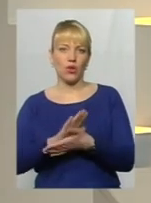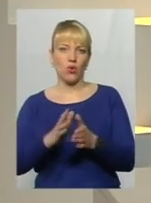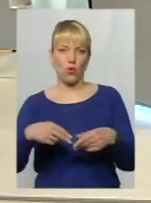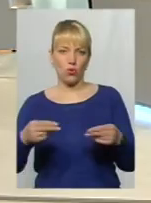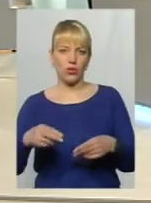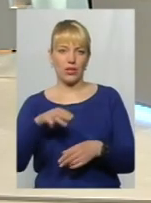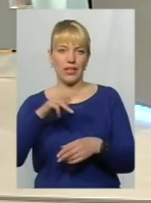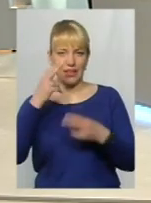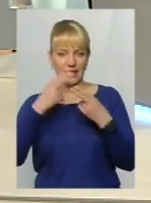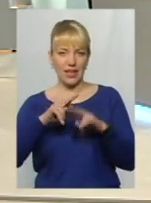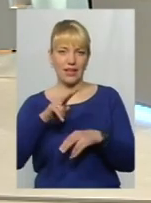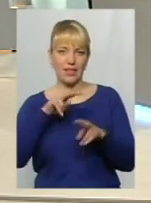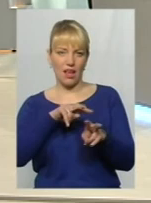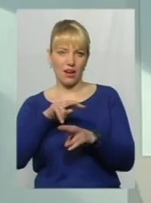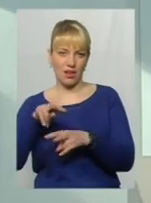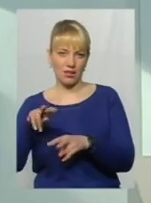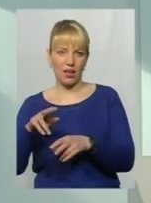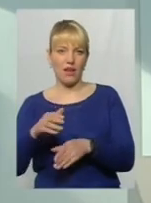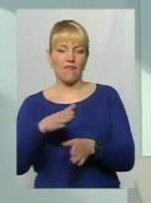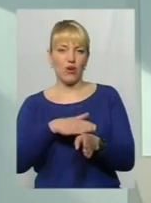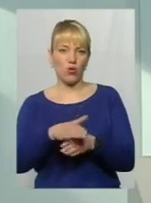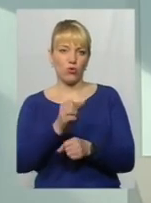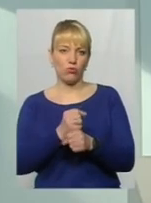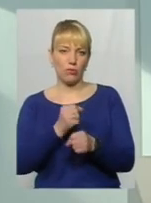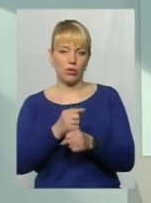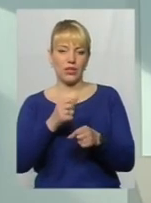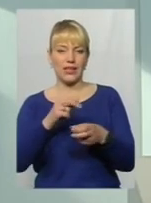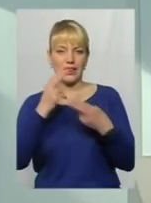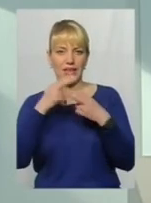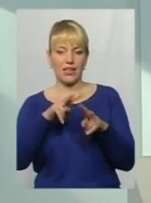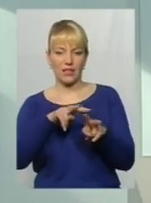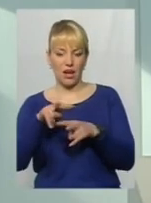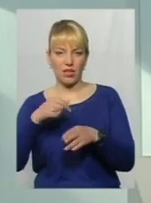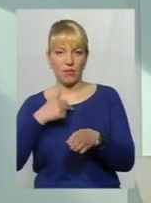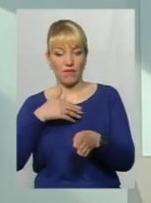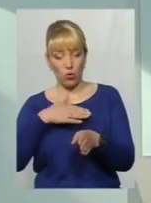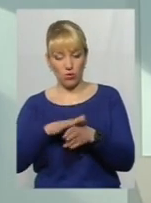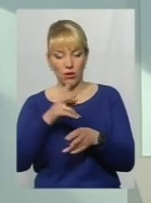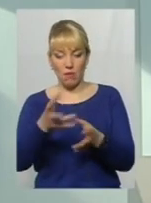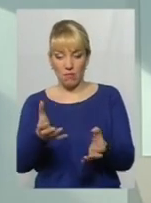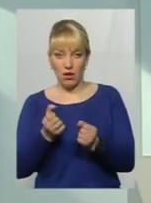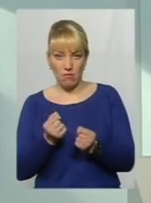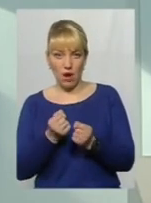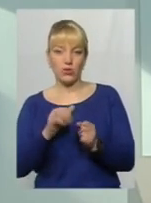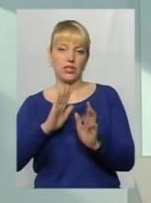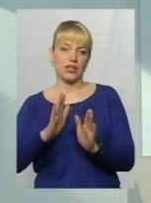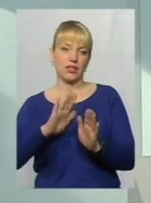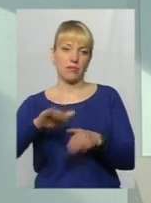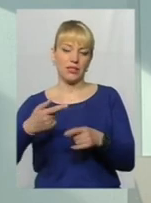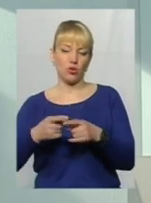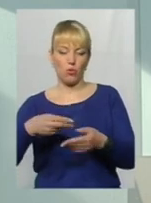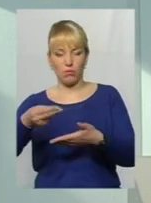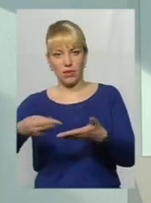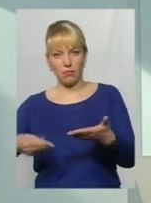технаглядом. Тобто, виконуємо роботи, технагляд приймає. І тільки після того, за підписом